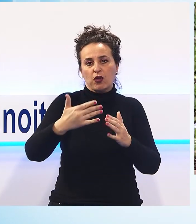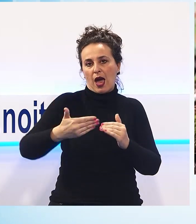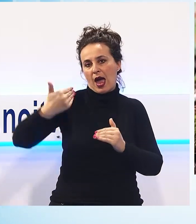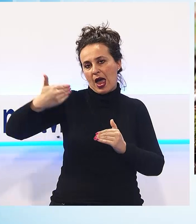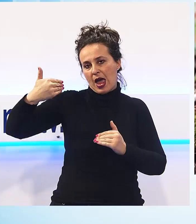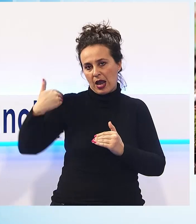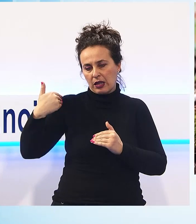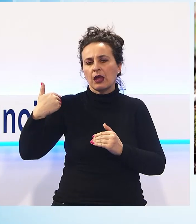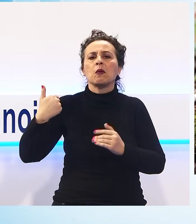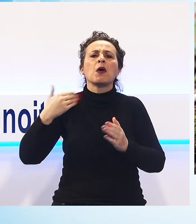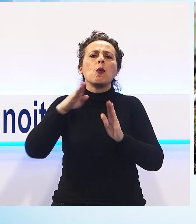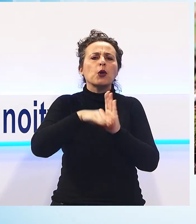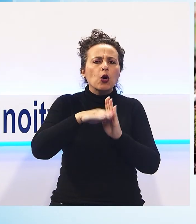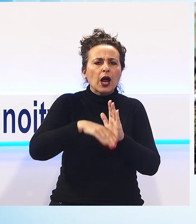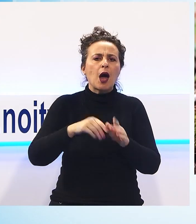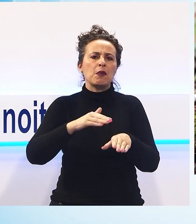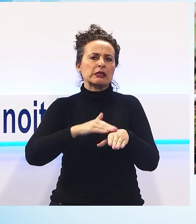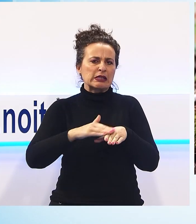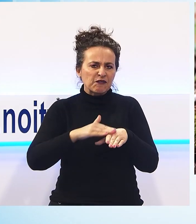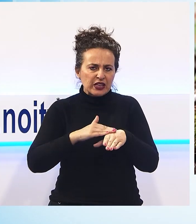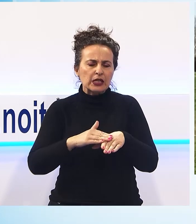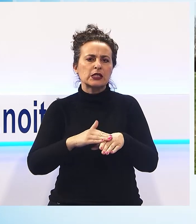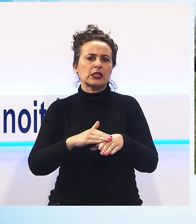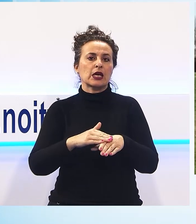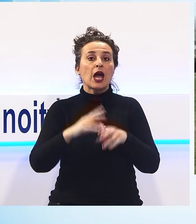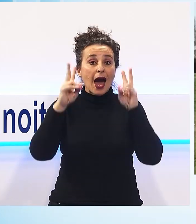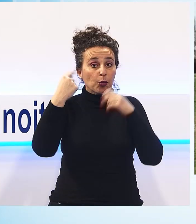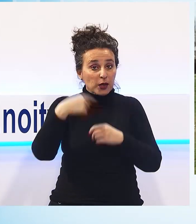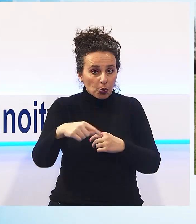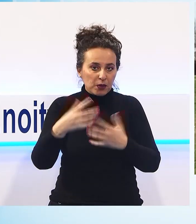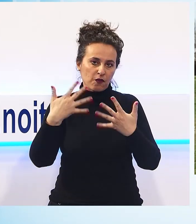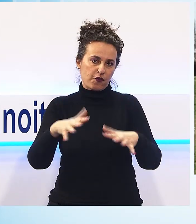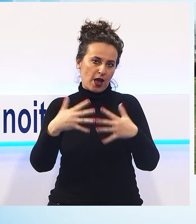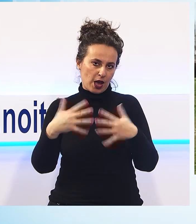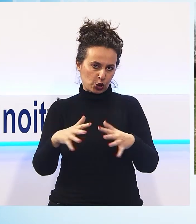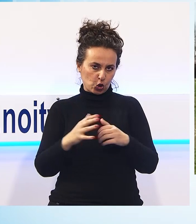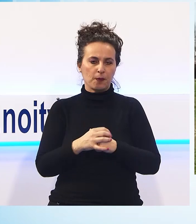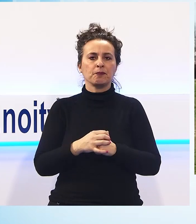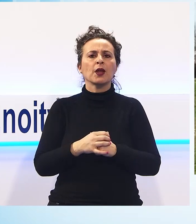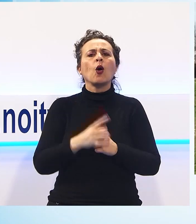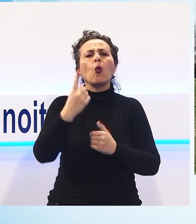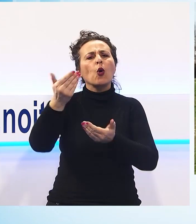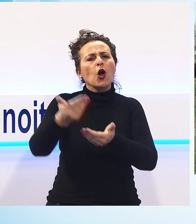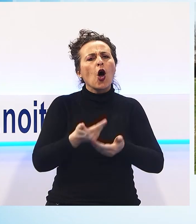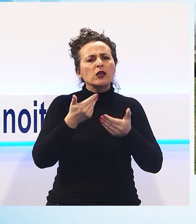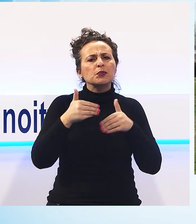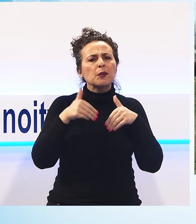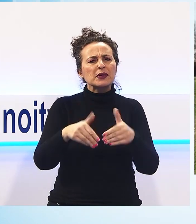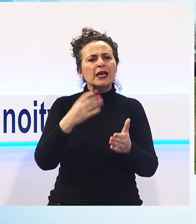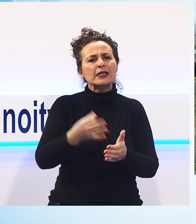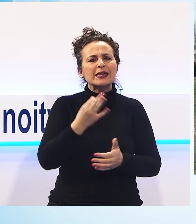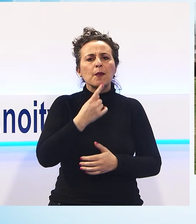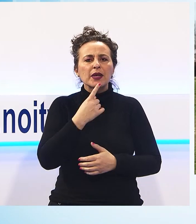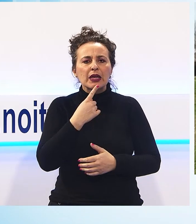esperti sia di livello scientifico che di conoscenza popolare. Tra questi c'è Marco Pardini, un'eccellenza assoluta in grado di